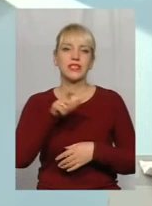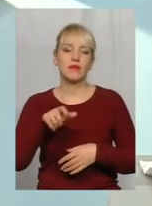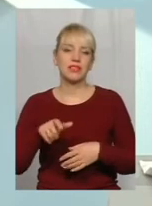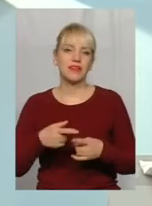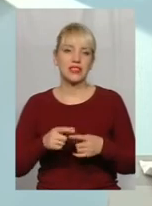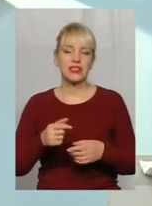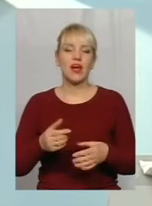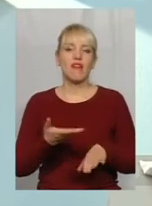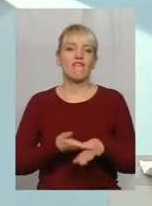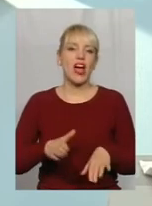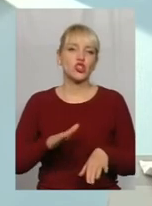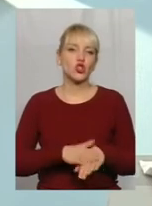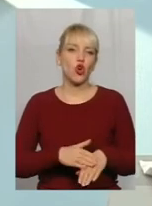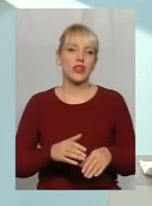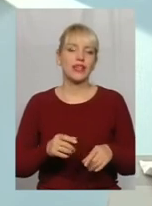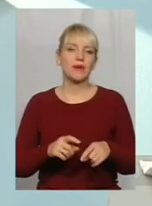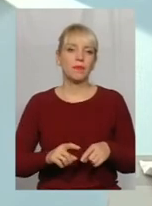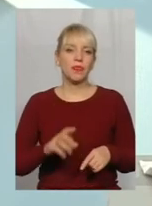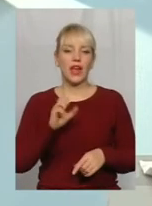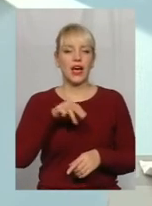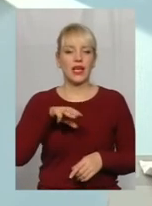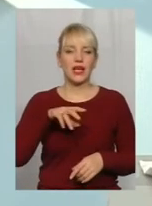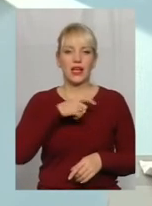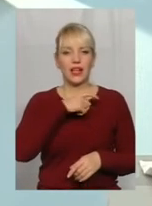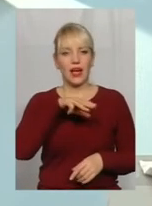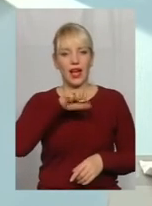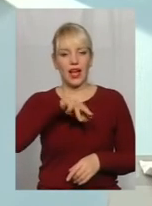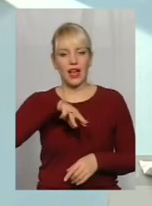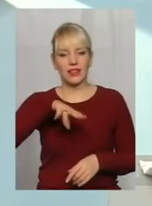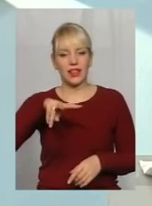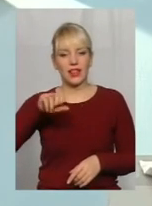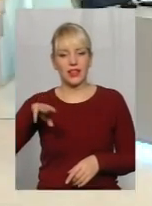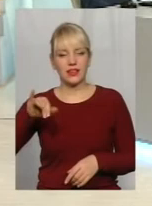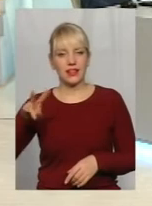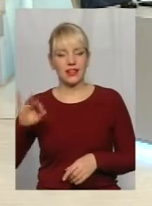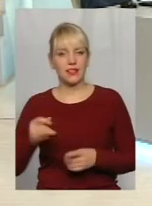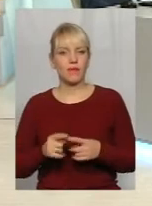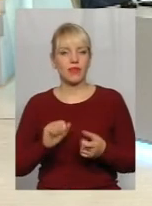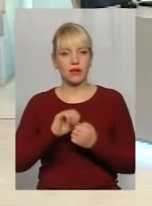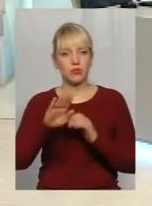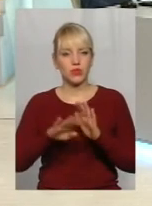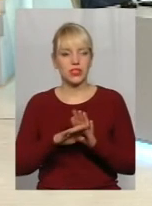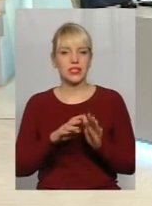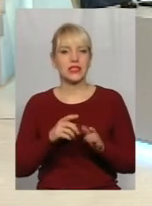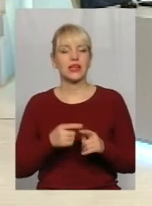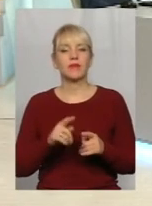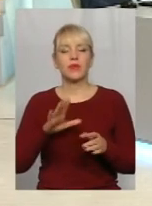атлетики. Якщо ви не знаєте, то в минулому році на базі Кам'янець-Подільського епіцентру проведені збори